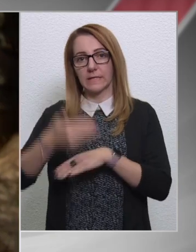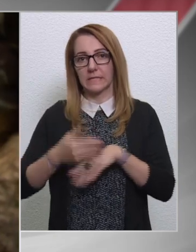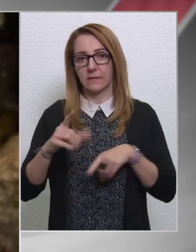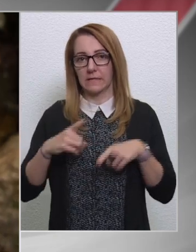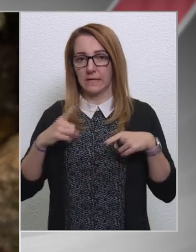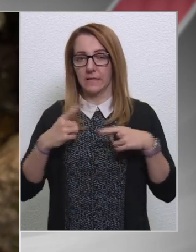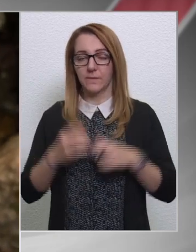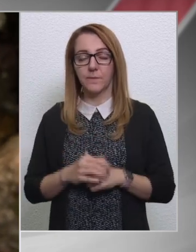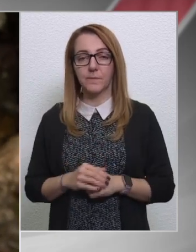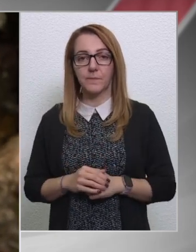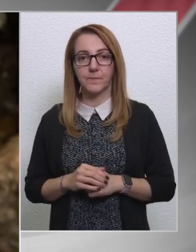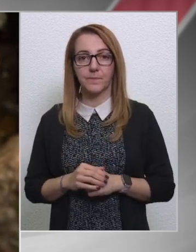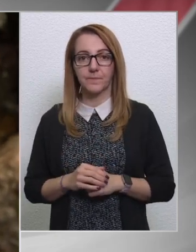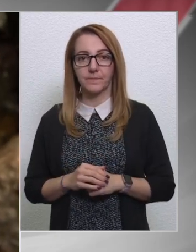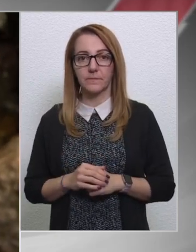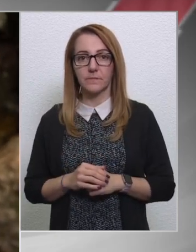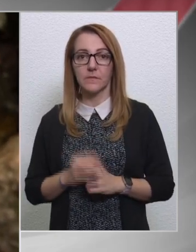-ig él,